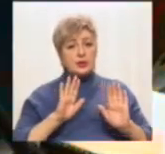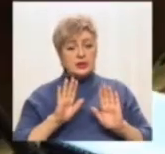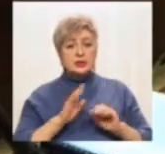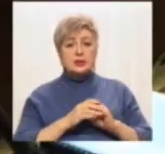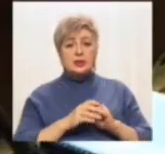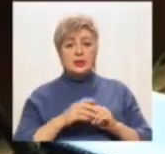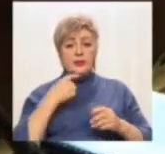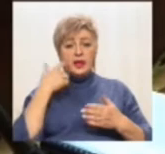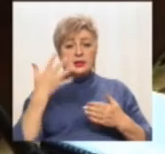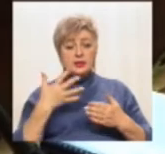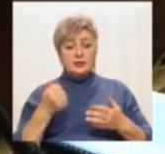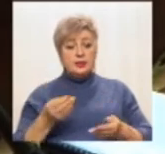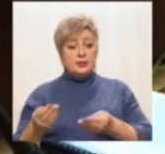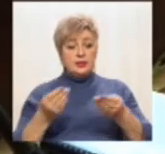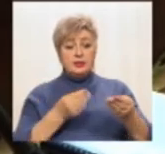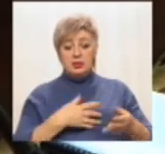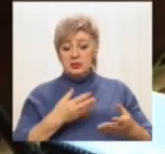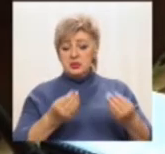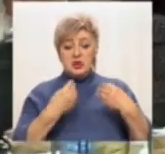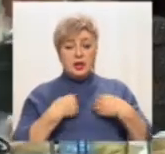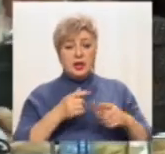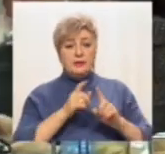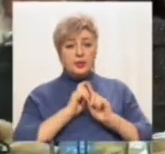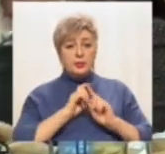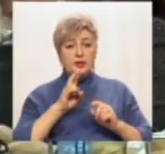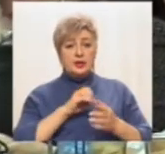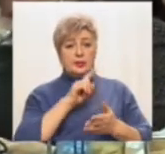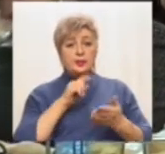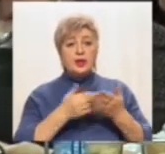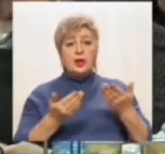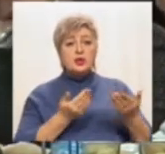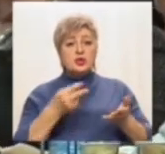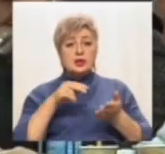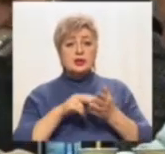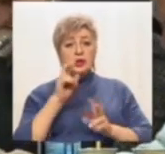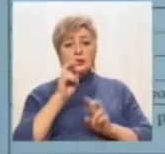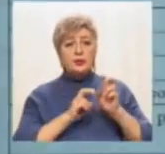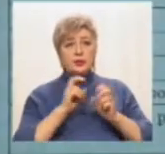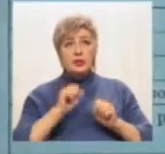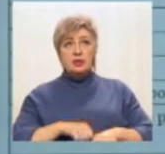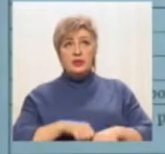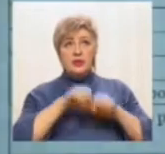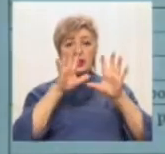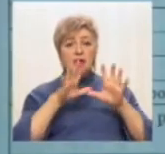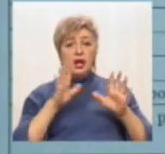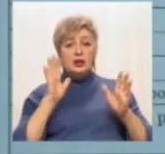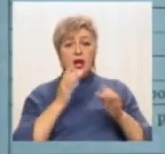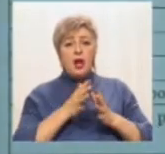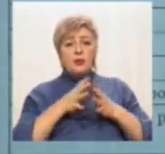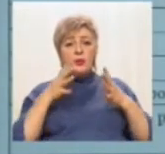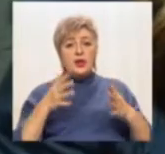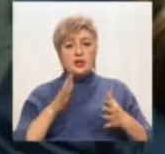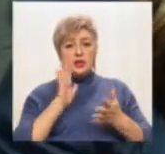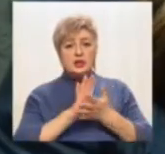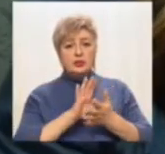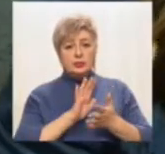звіт, представлений промисловцями, не дає відповіді на питання, чи стане підприємство викидати у повітря більше забруднюючих речовин. Ми